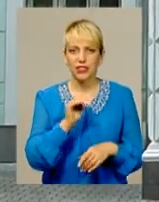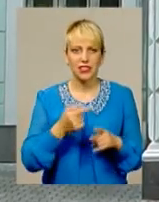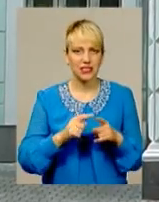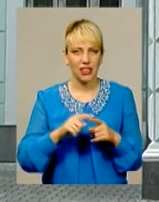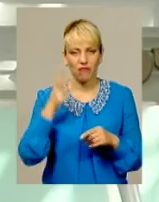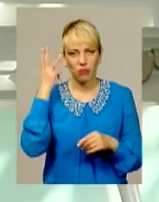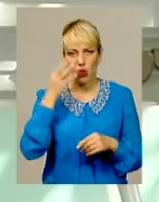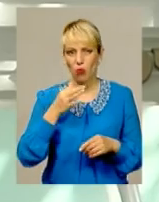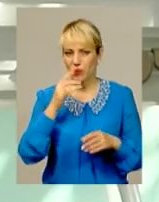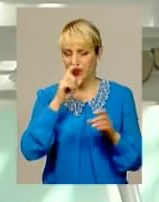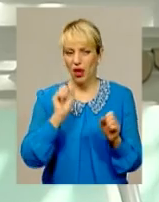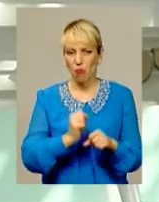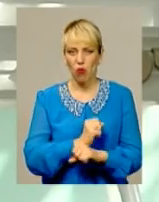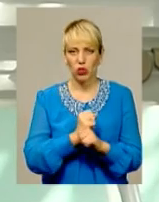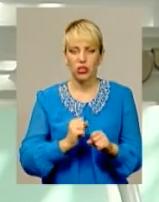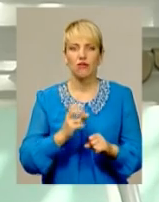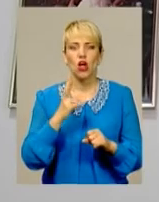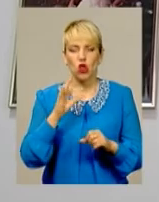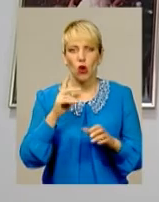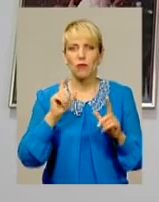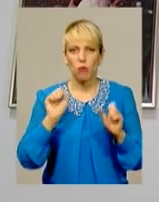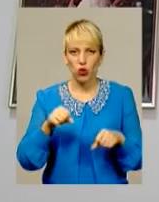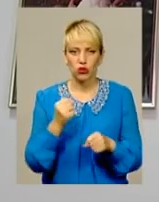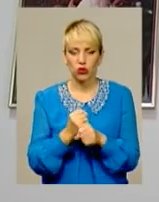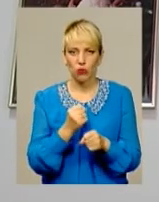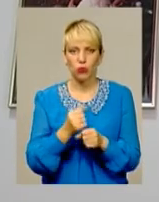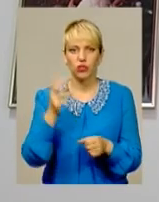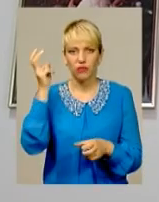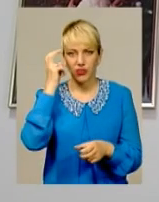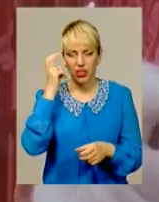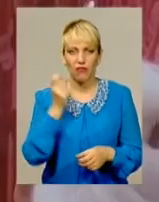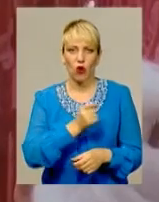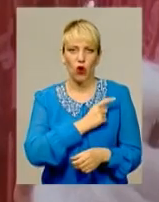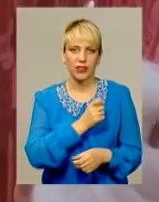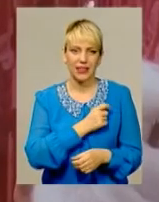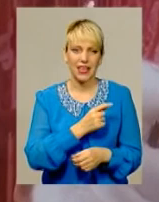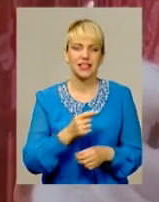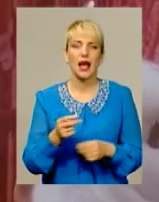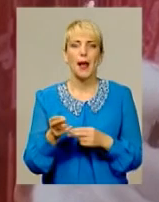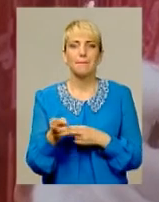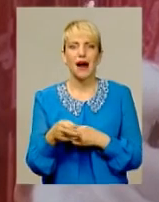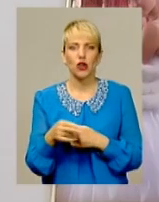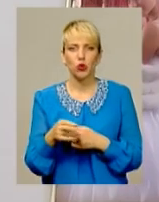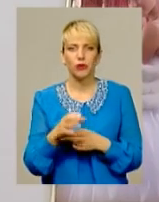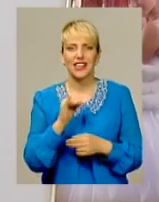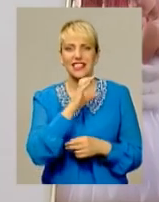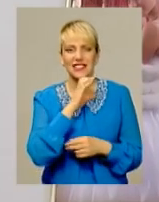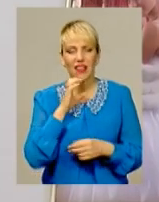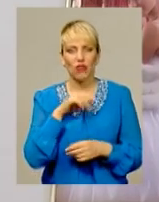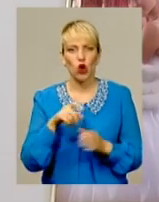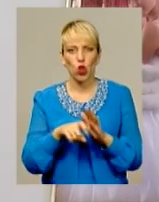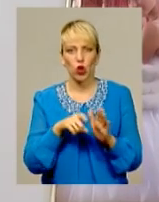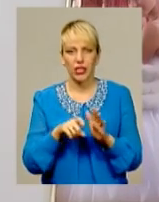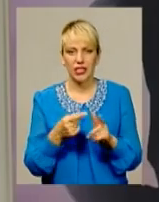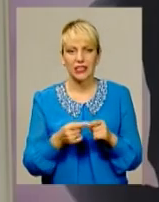Але стати подружжям за 24 години реально в столиці, в Львові, Одесі, Маріуполі та у Сєвєродонецьку. В Україні запущено пілотний